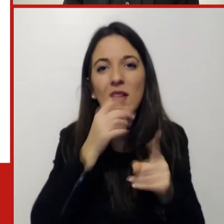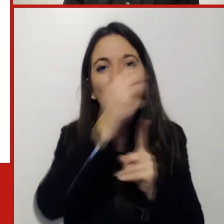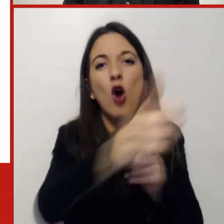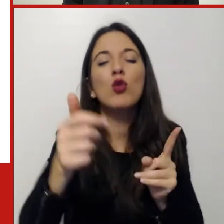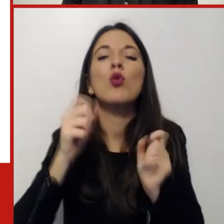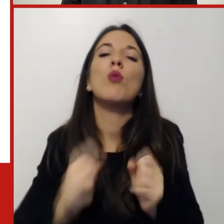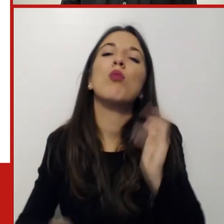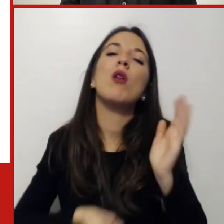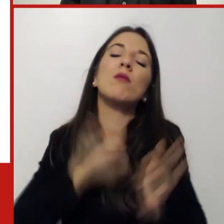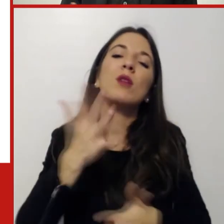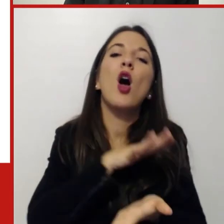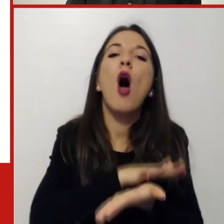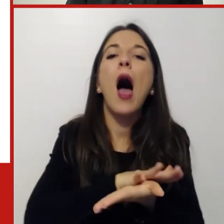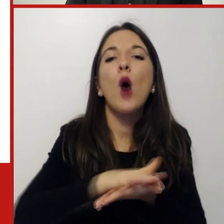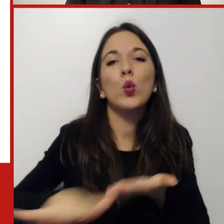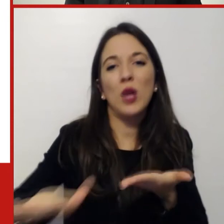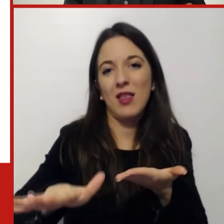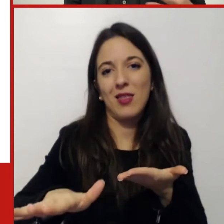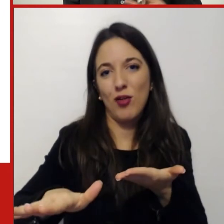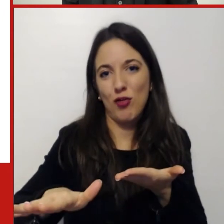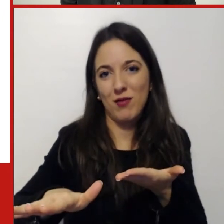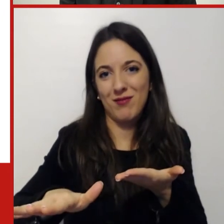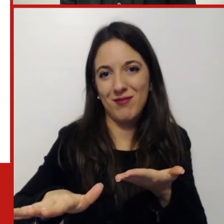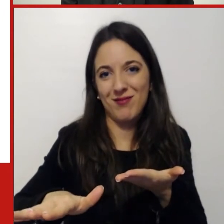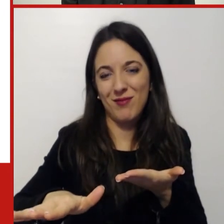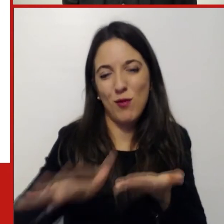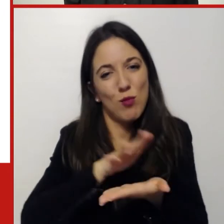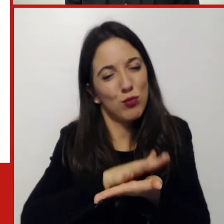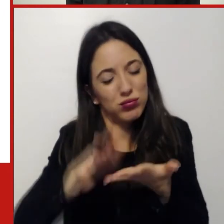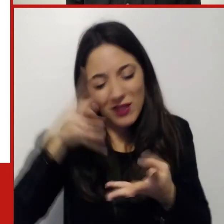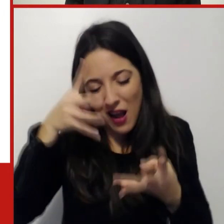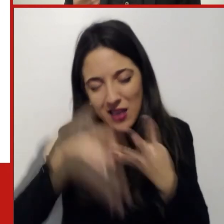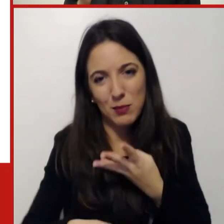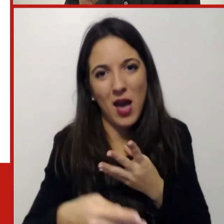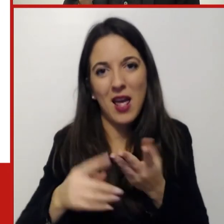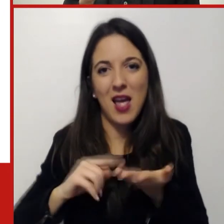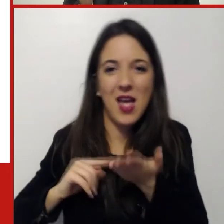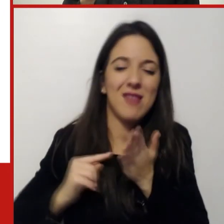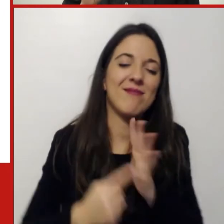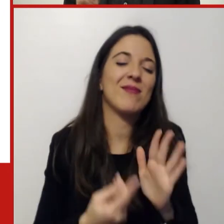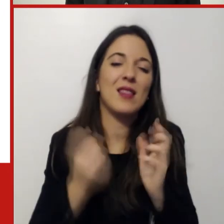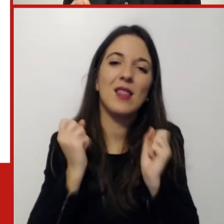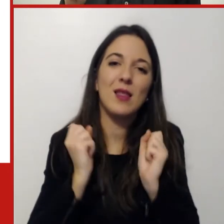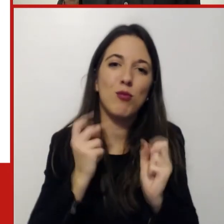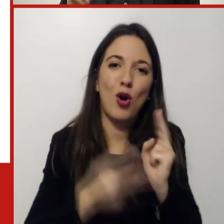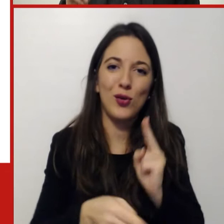invasione della sfera privata nella sfera lavorativa e viceversa oggi ci insegna qualcosa che per essere